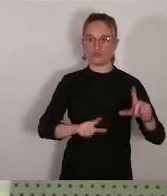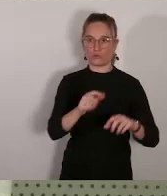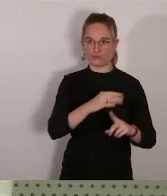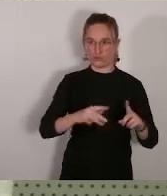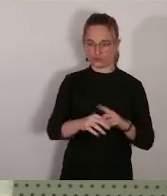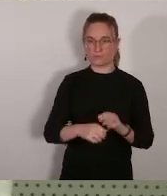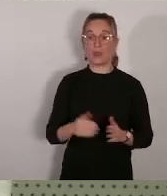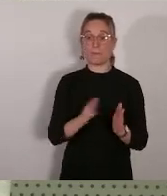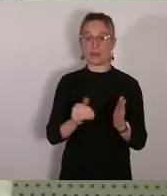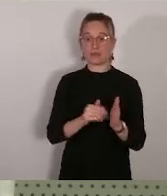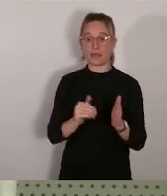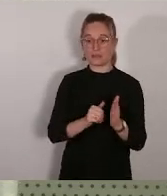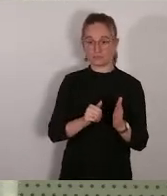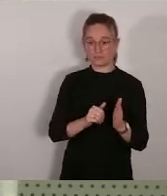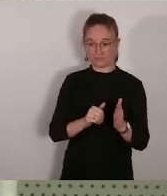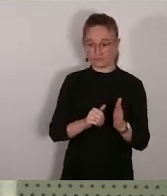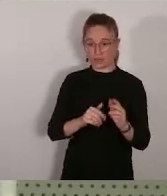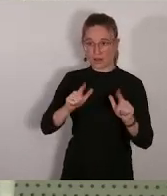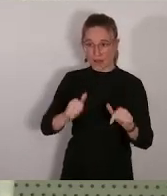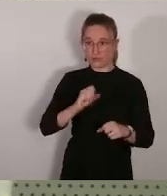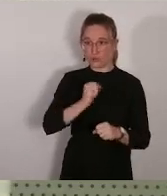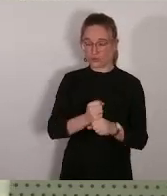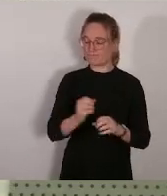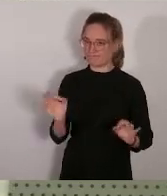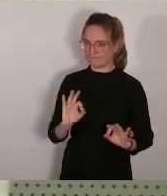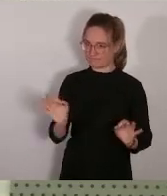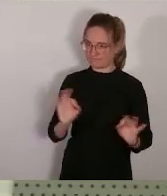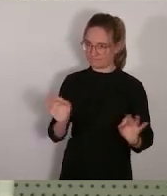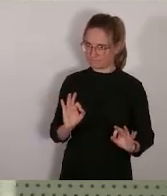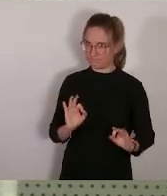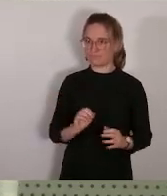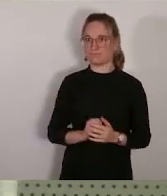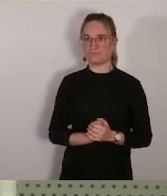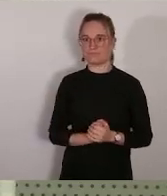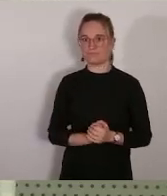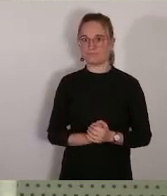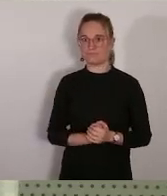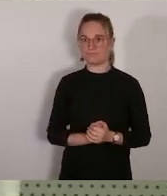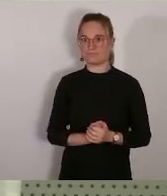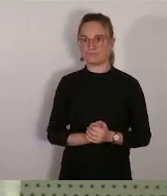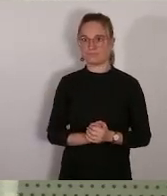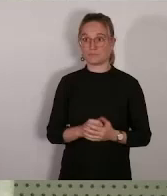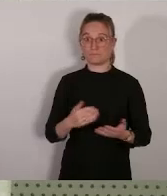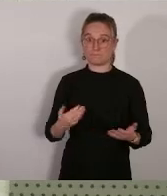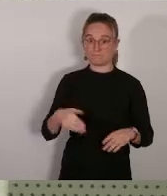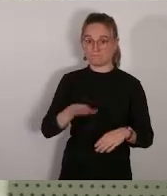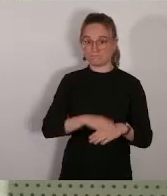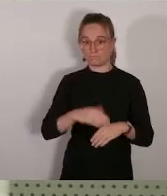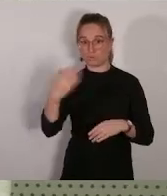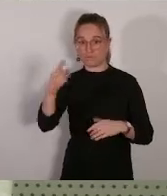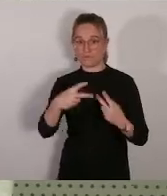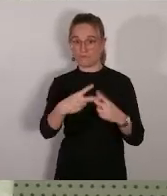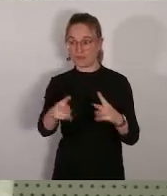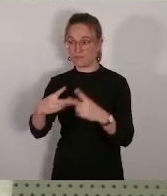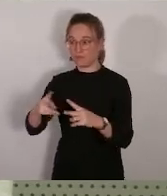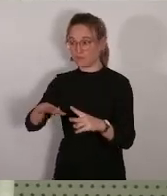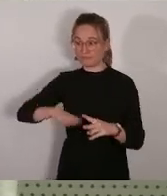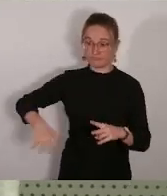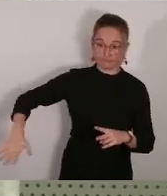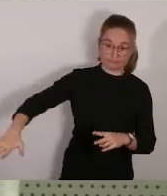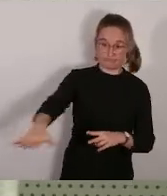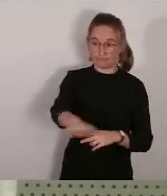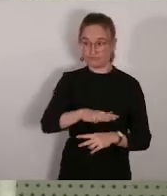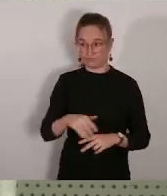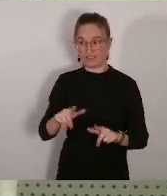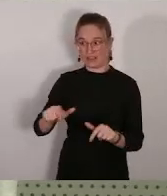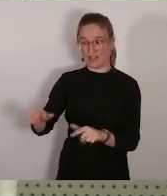lesquelles il y aura des sanctions prises à travers des arrêtés de carences préfectoraux ce qui n'est pas le cas de beaucoup de villes autour de Marseille et